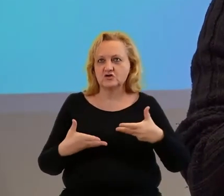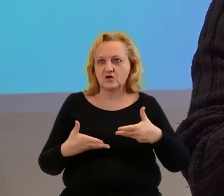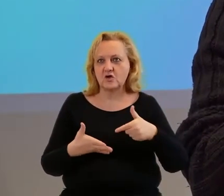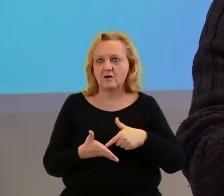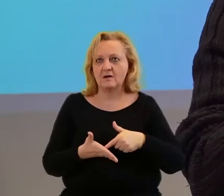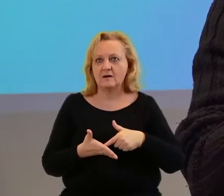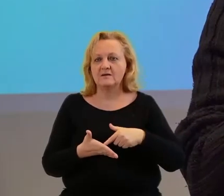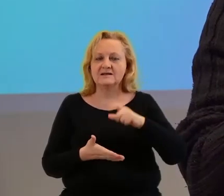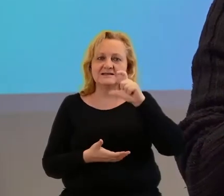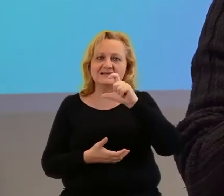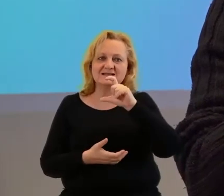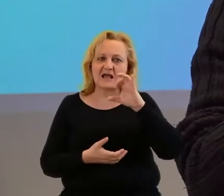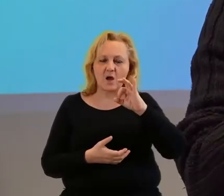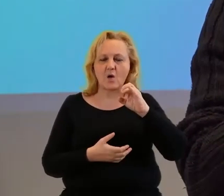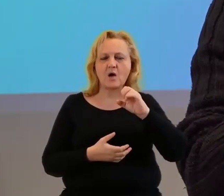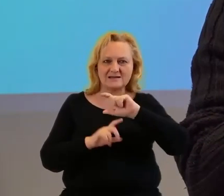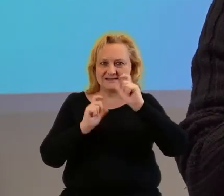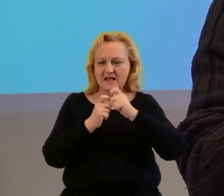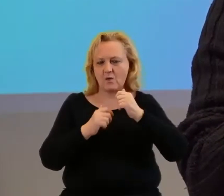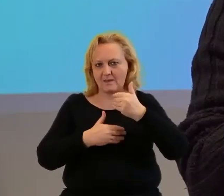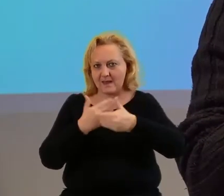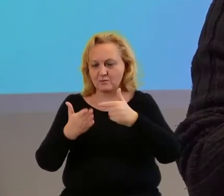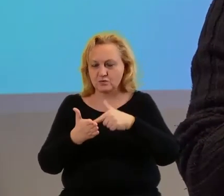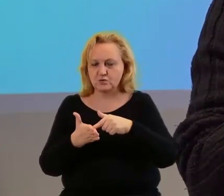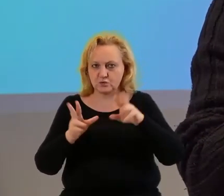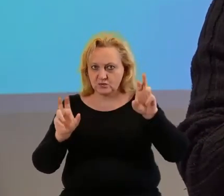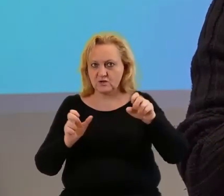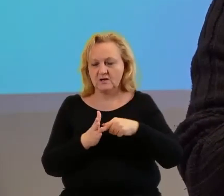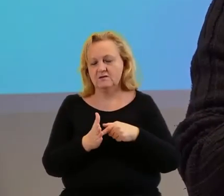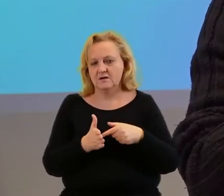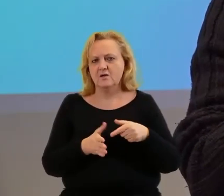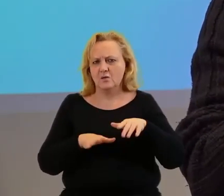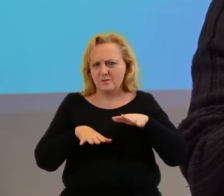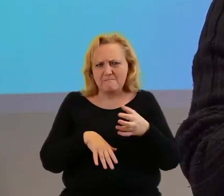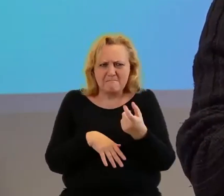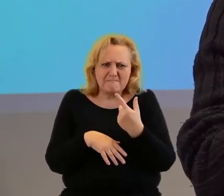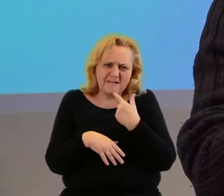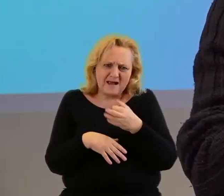Cała Naprzód. Wydaje mi się, że takich organizacji w Polsce jest dosyć dużo.